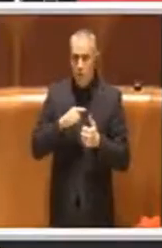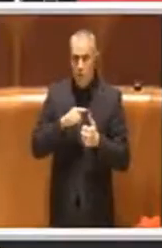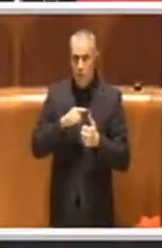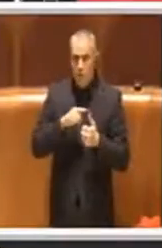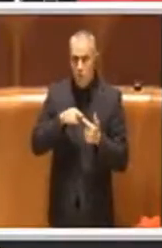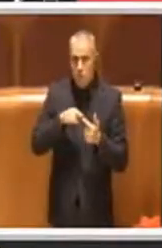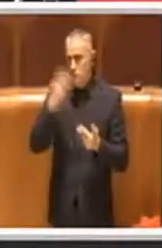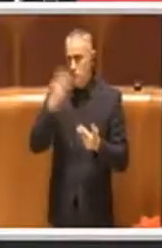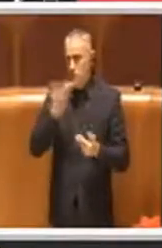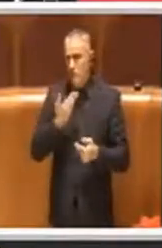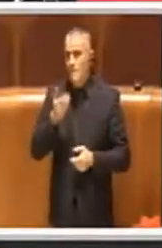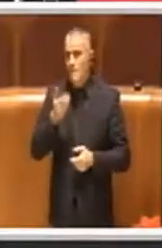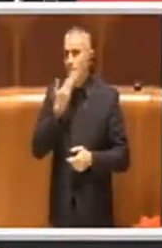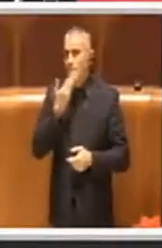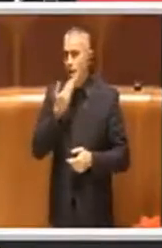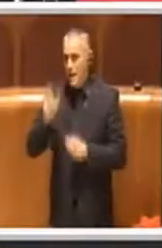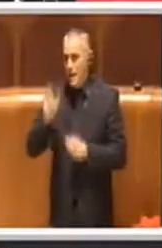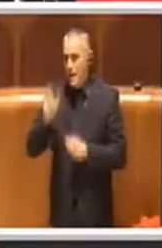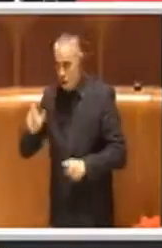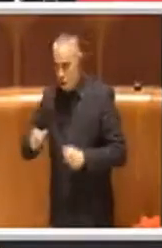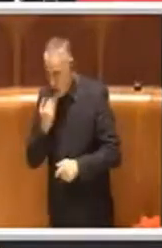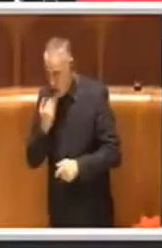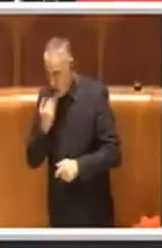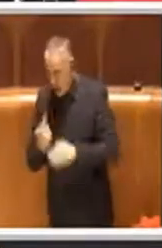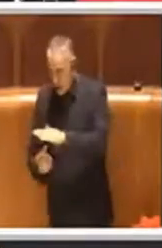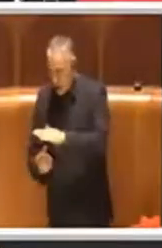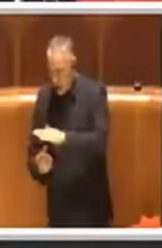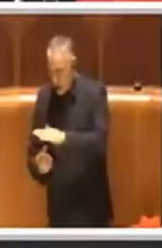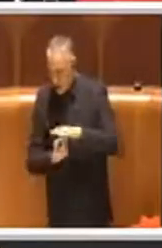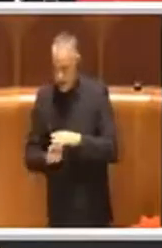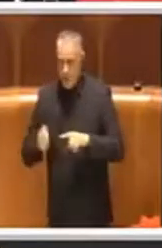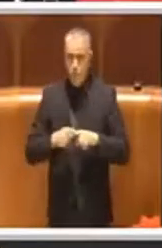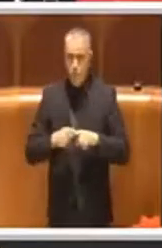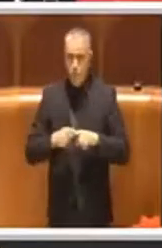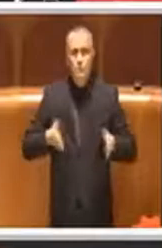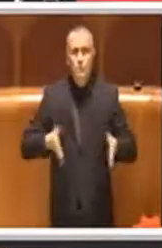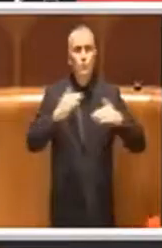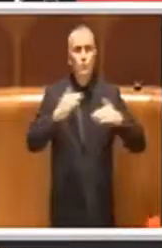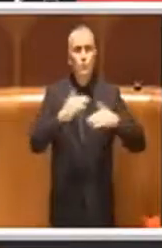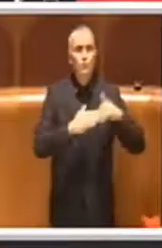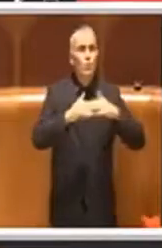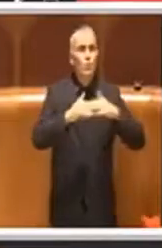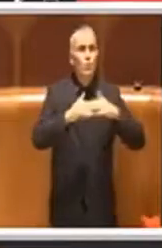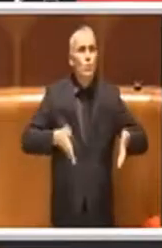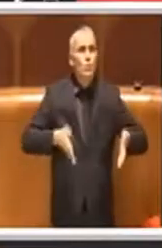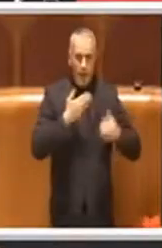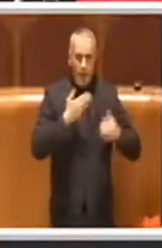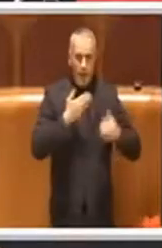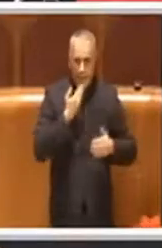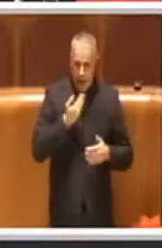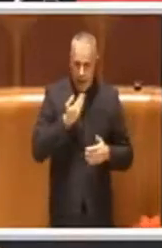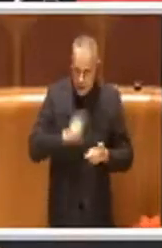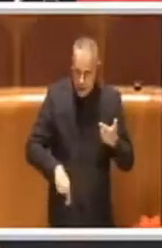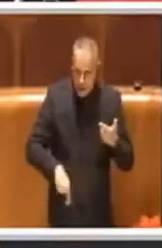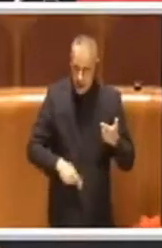personale, a una carenza di risorse strutturali e quindi una gestione delle strutture,